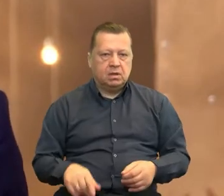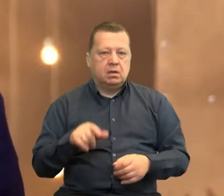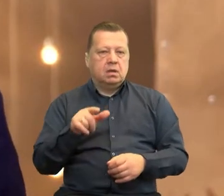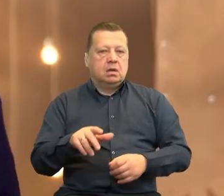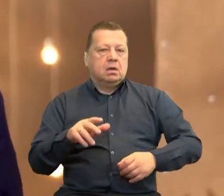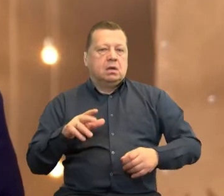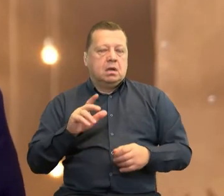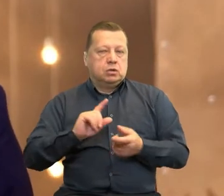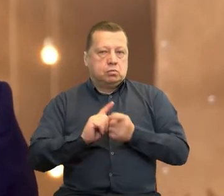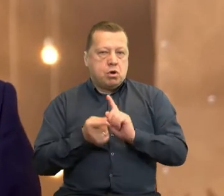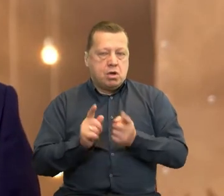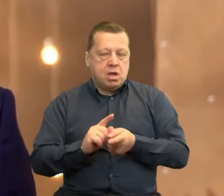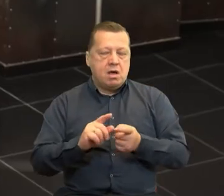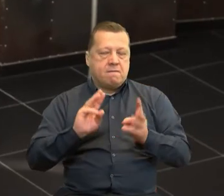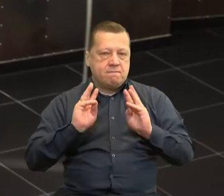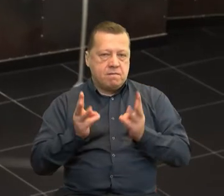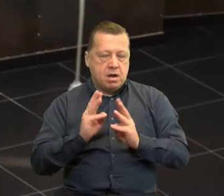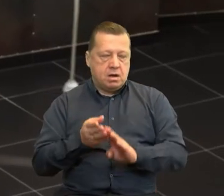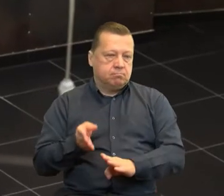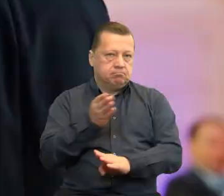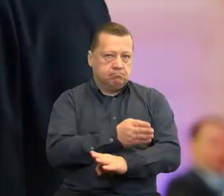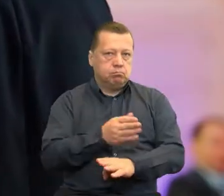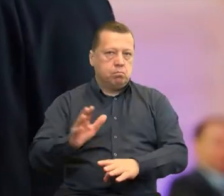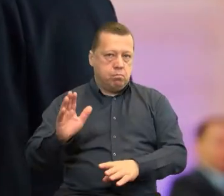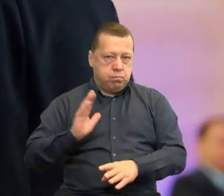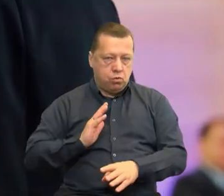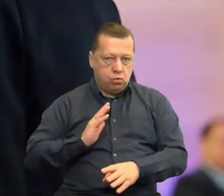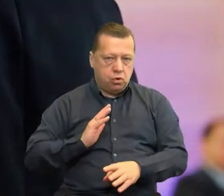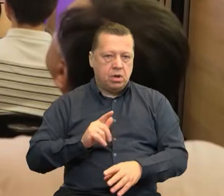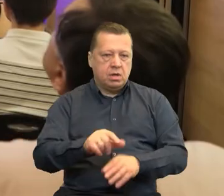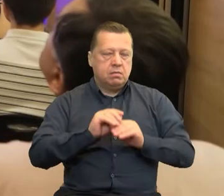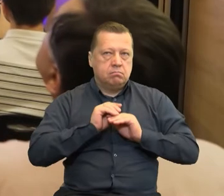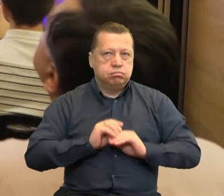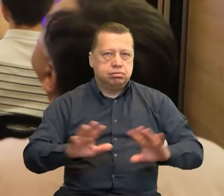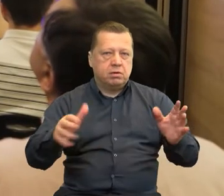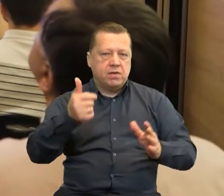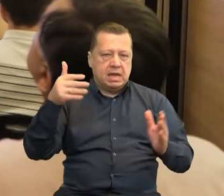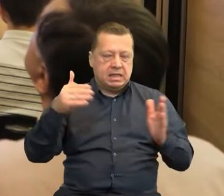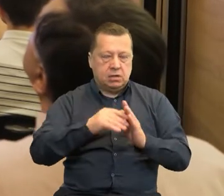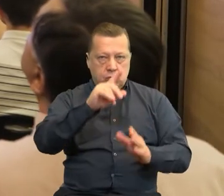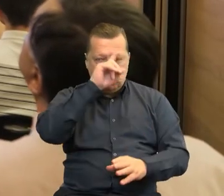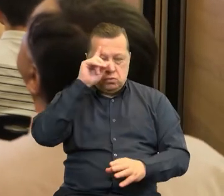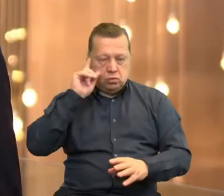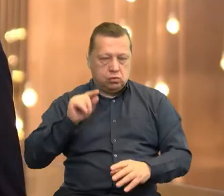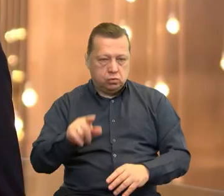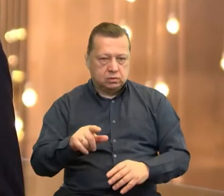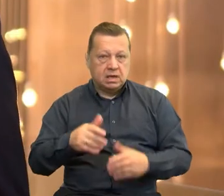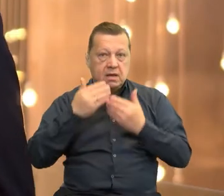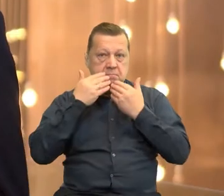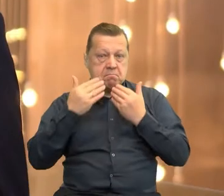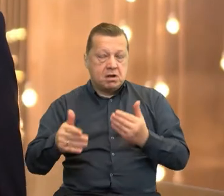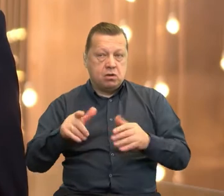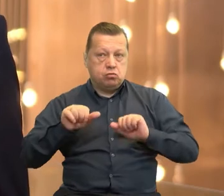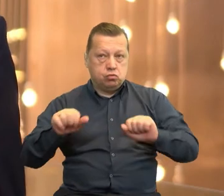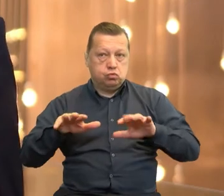cyklem spotkań, warsztatów i hackathonów, które swoim zasięgiem dotarły do setek, jeżeli nie do tysięcy osób. Dzięki dużemu zaangażowaniu w projekt